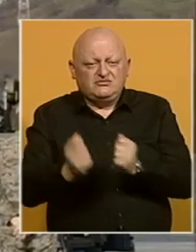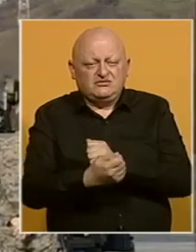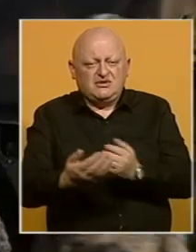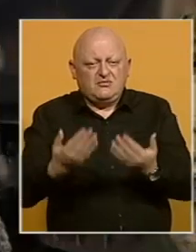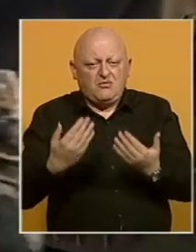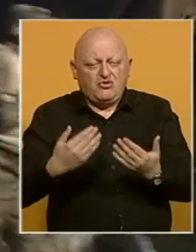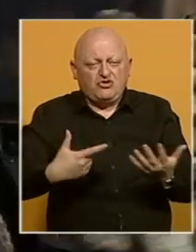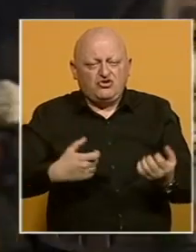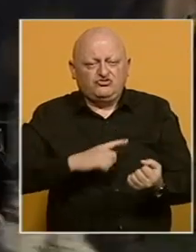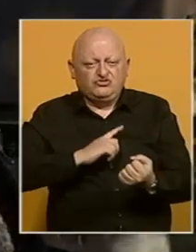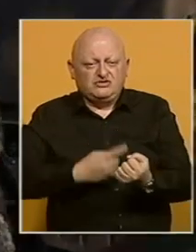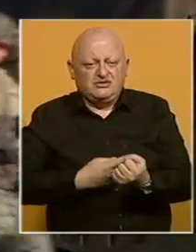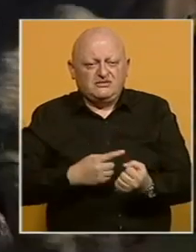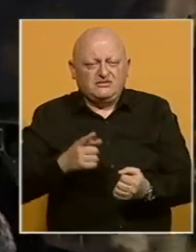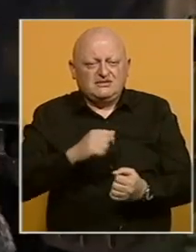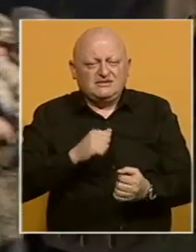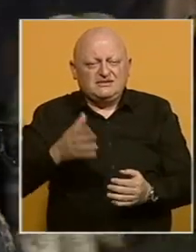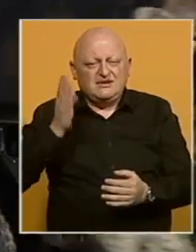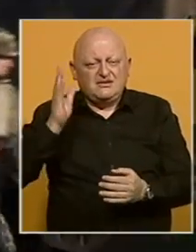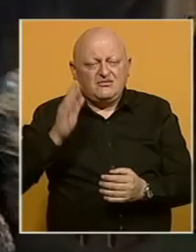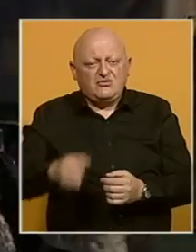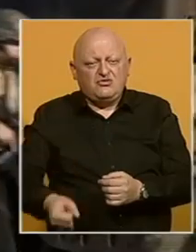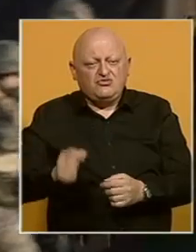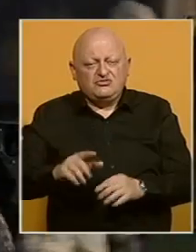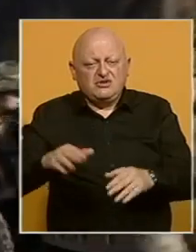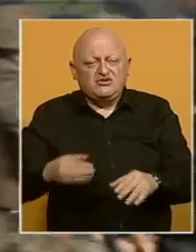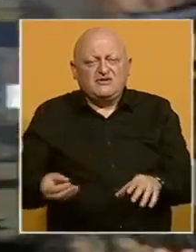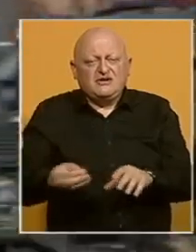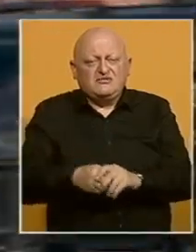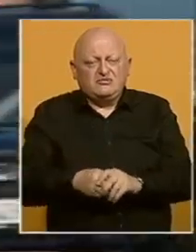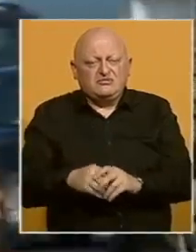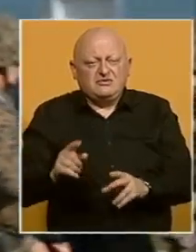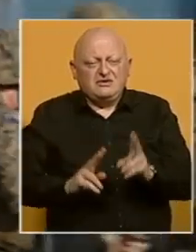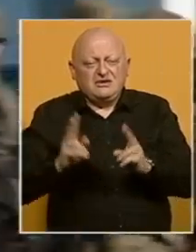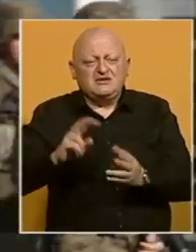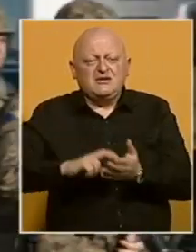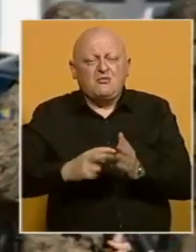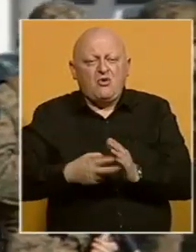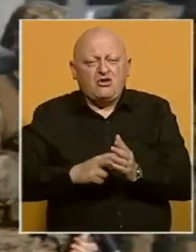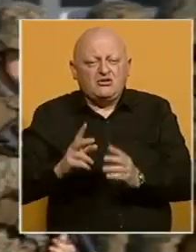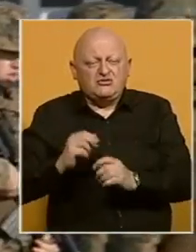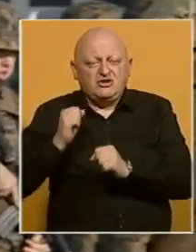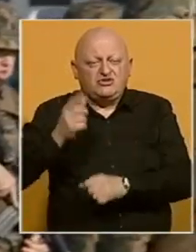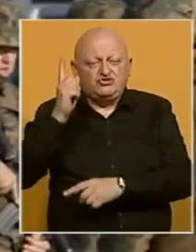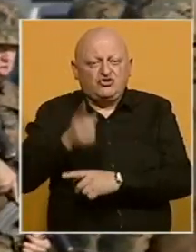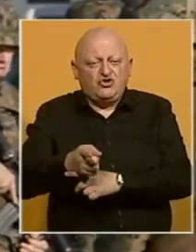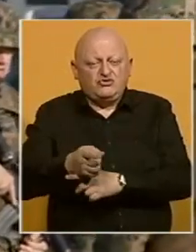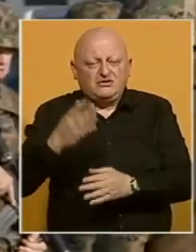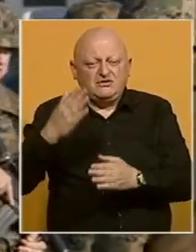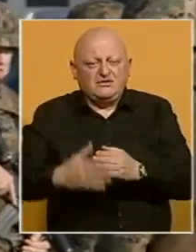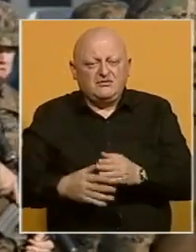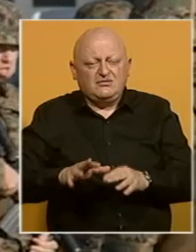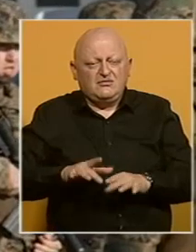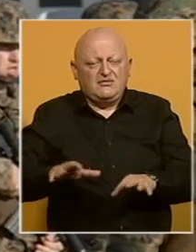modernizacije oružanih snaga pa i sam napredak kočilo je neusvajanje budžeta, nesaglasnost političara, nedonošenje odluka i na kraju